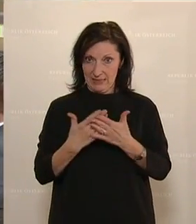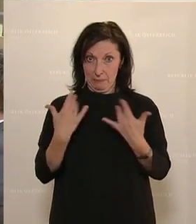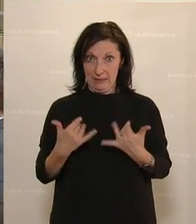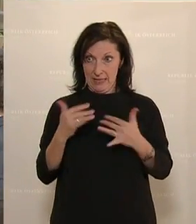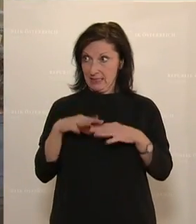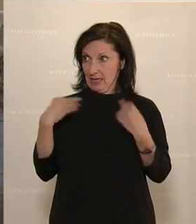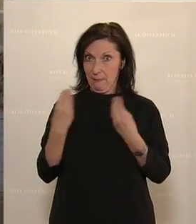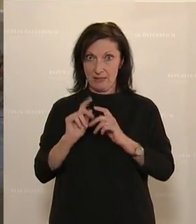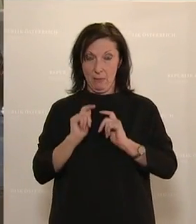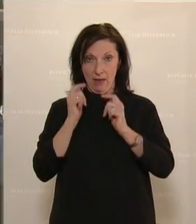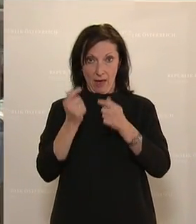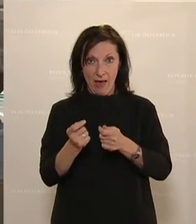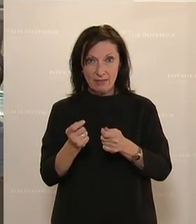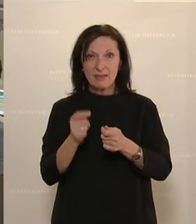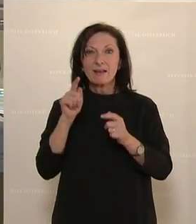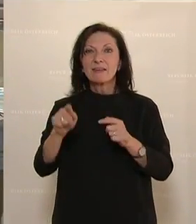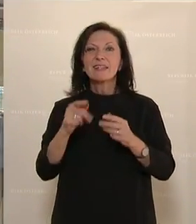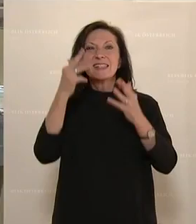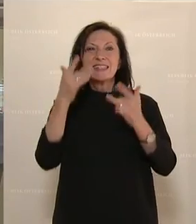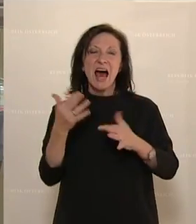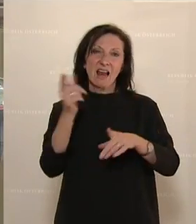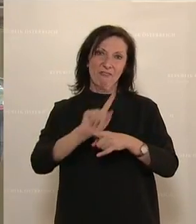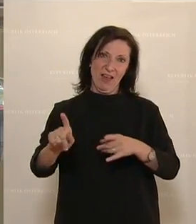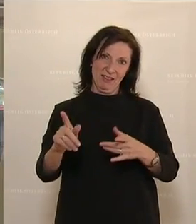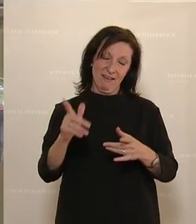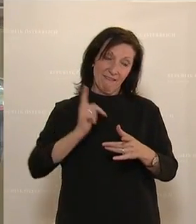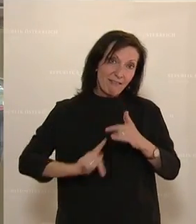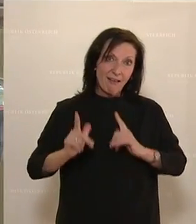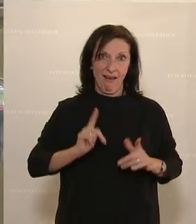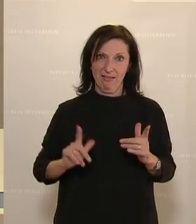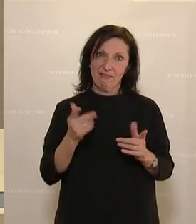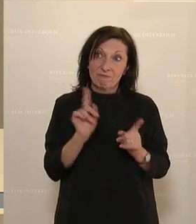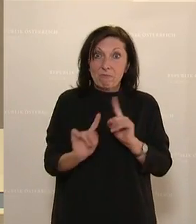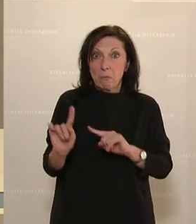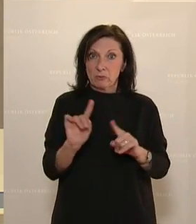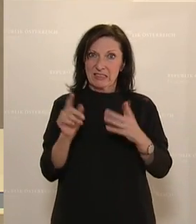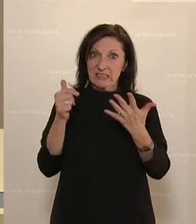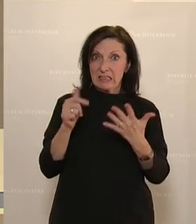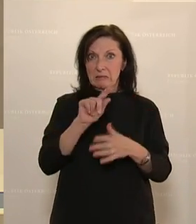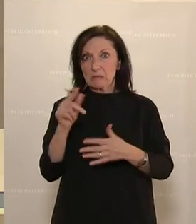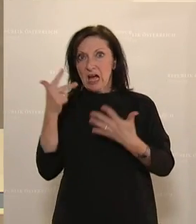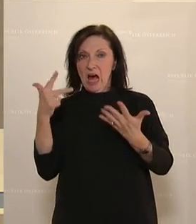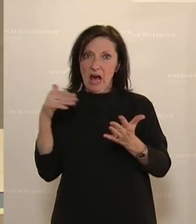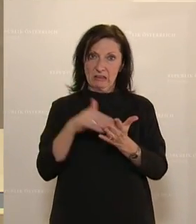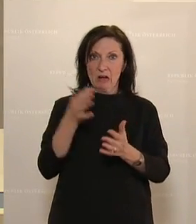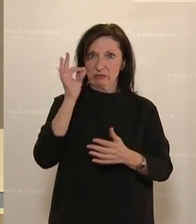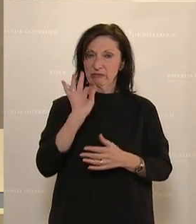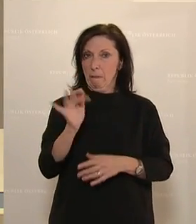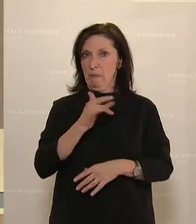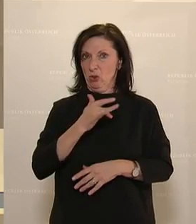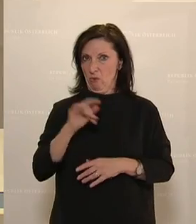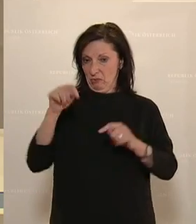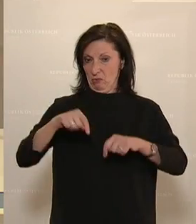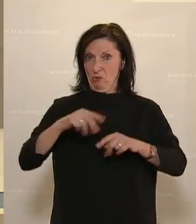gemeinsamen Anliegens, valide Daten gibt es dazu leider nicht. Wir gehen von 6.000 8.000 Betroffenen in Österreich aus.